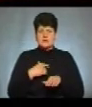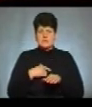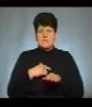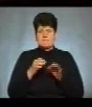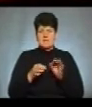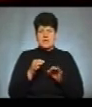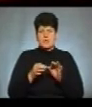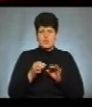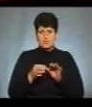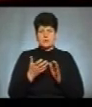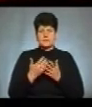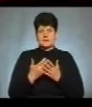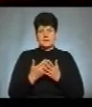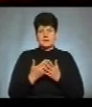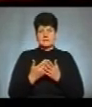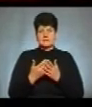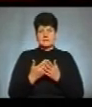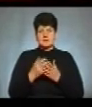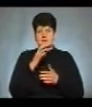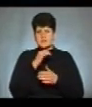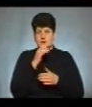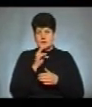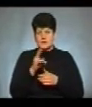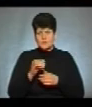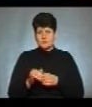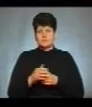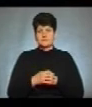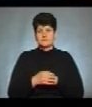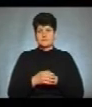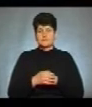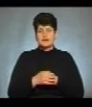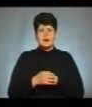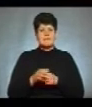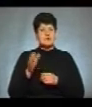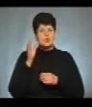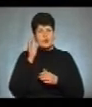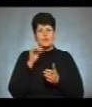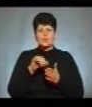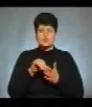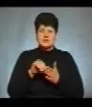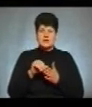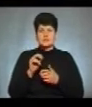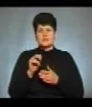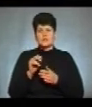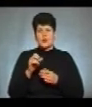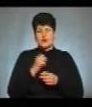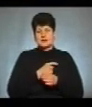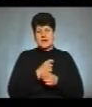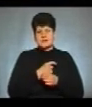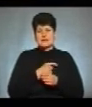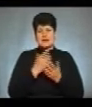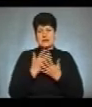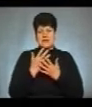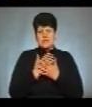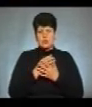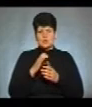в цій ролі, якусь злодійку. Прослуховує учасників кастинг-директор одеської кіностудії Наталія